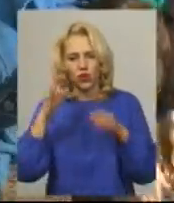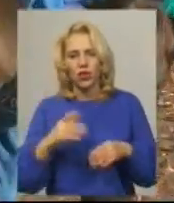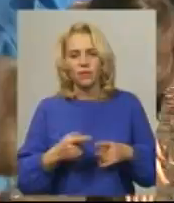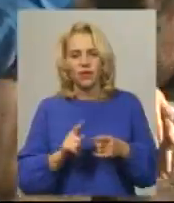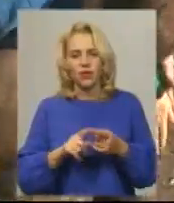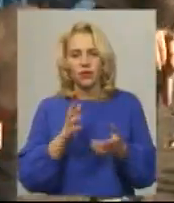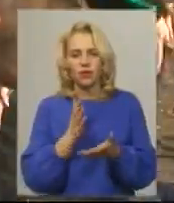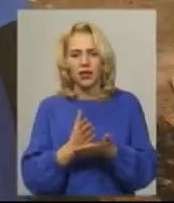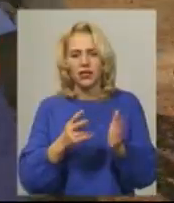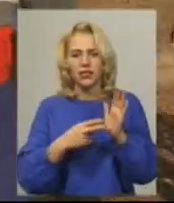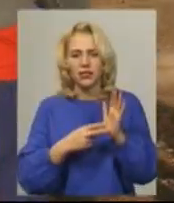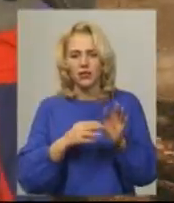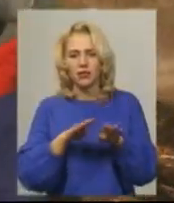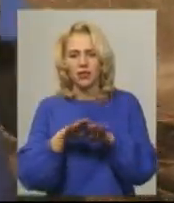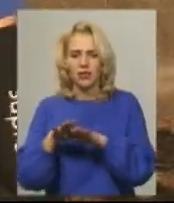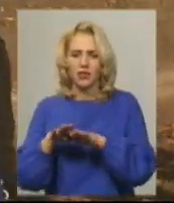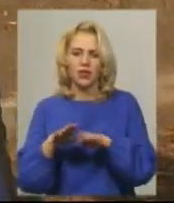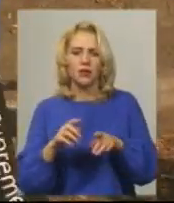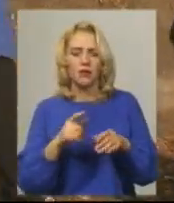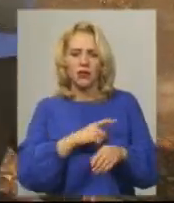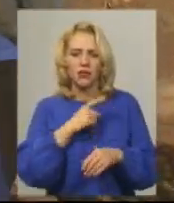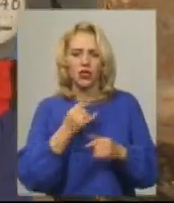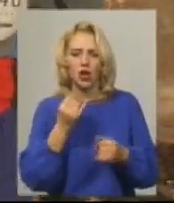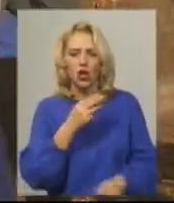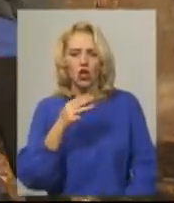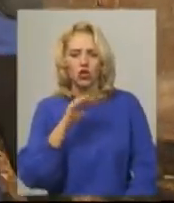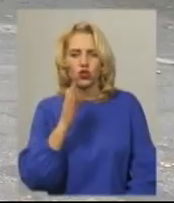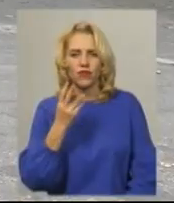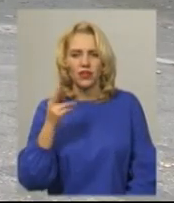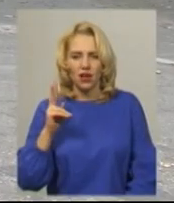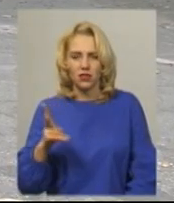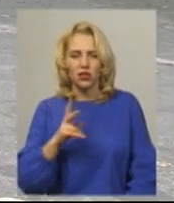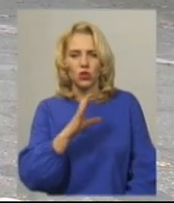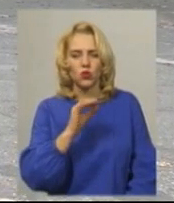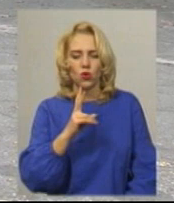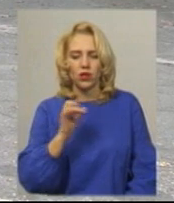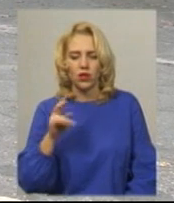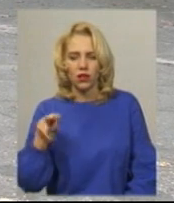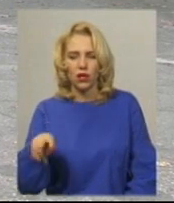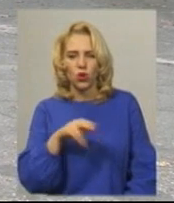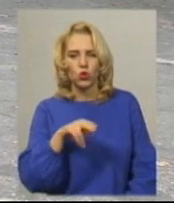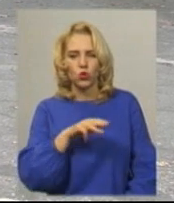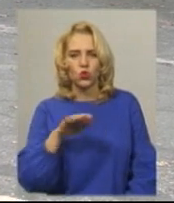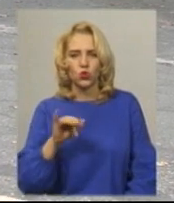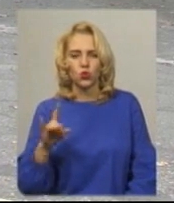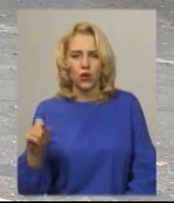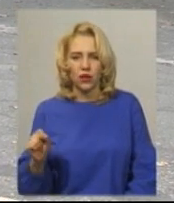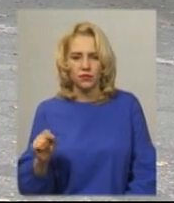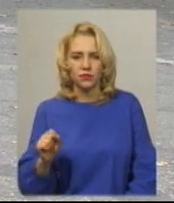має сім рівнів майстерності. Перший – це Жовтяк, далі йде Сокіл, далі йде Джура, далі йде